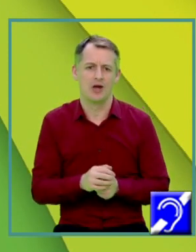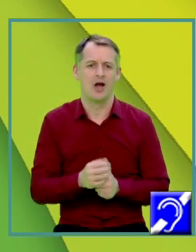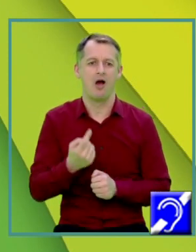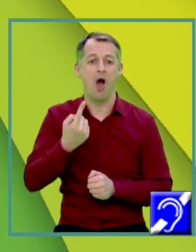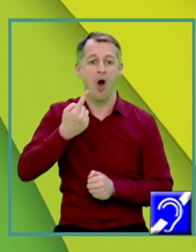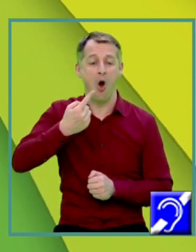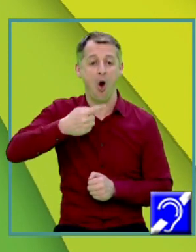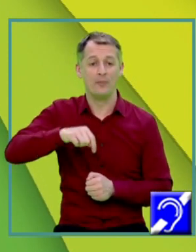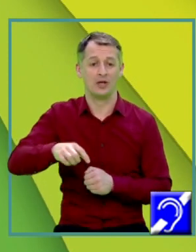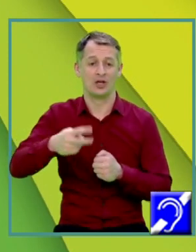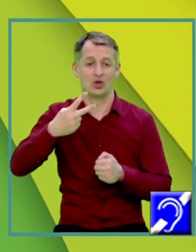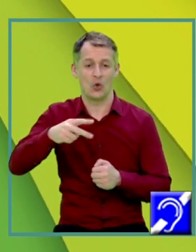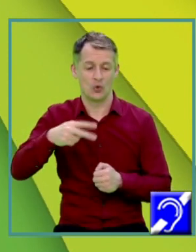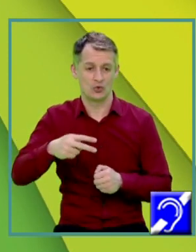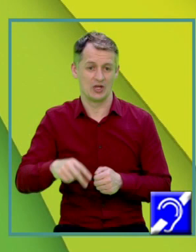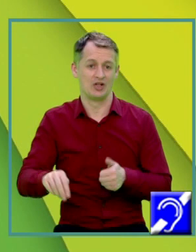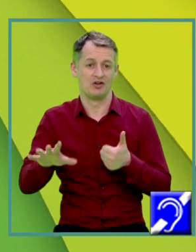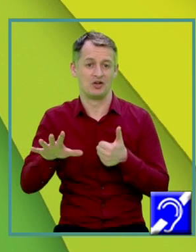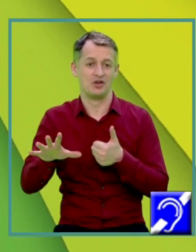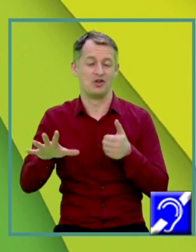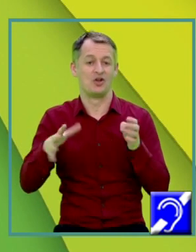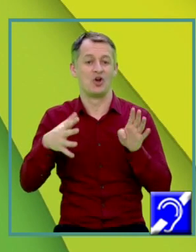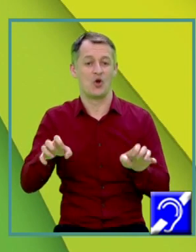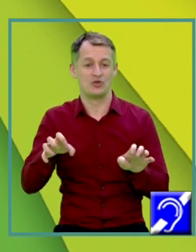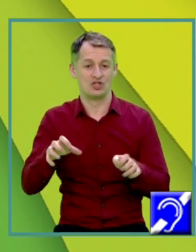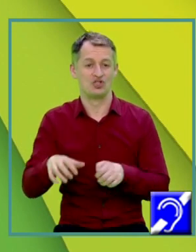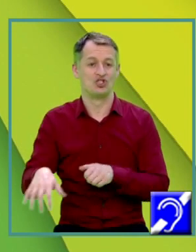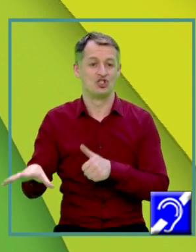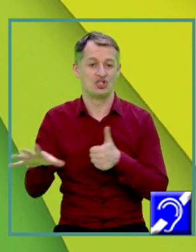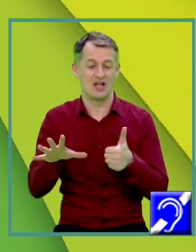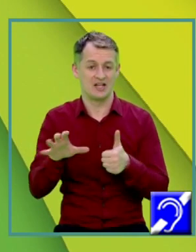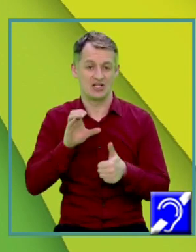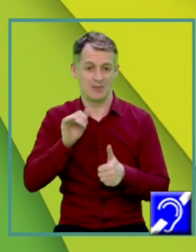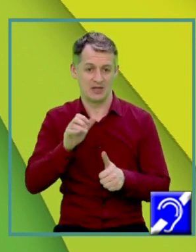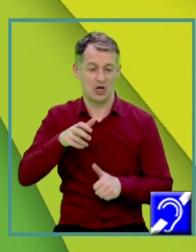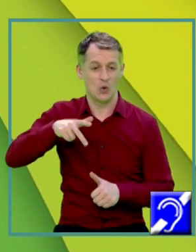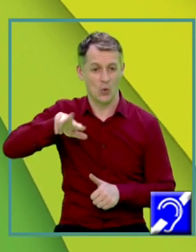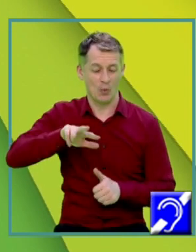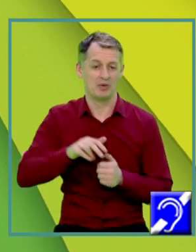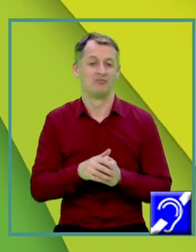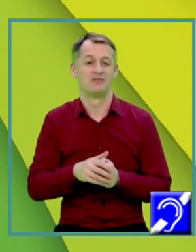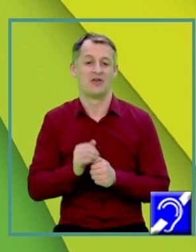1296 cm cubi Am avea varianta B